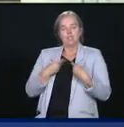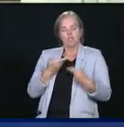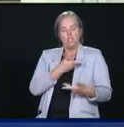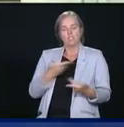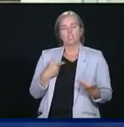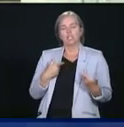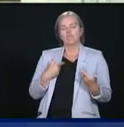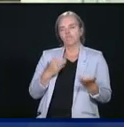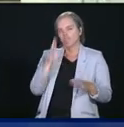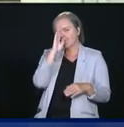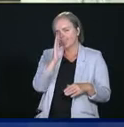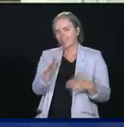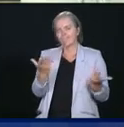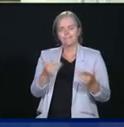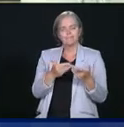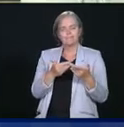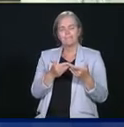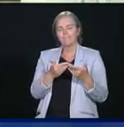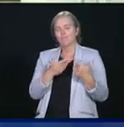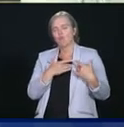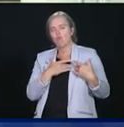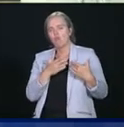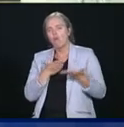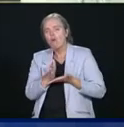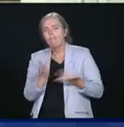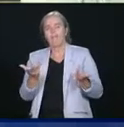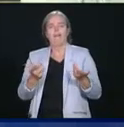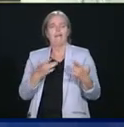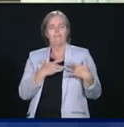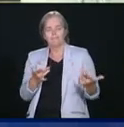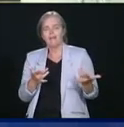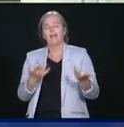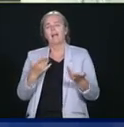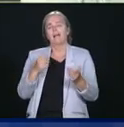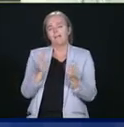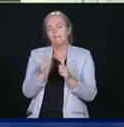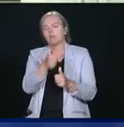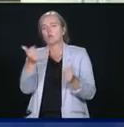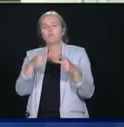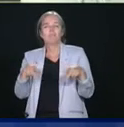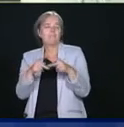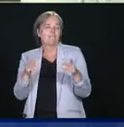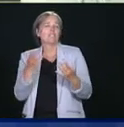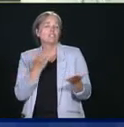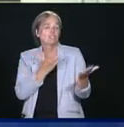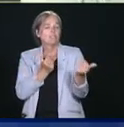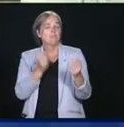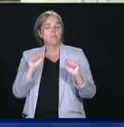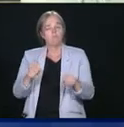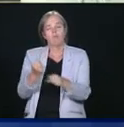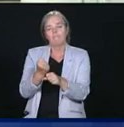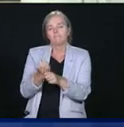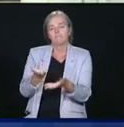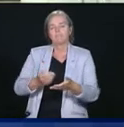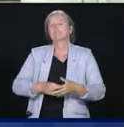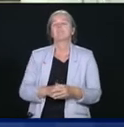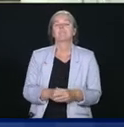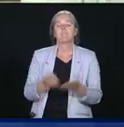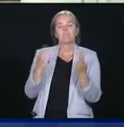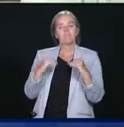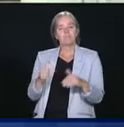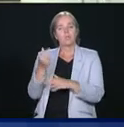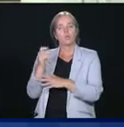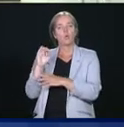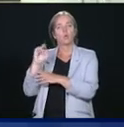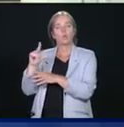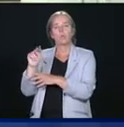alliés. Et c'est ce que j'espère voir encore. Question, M. le Premier ministre, concernant la